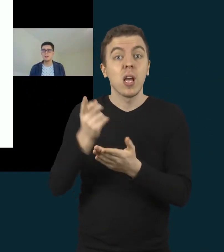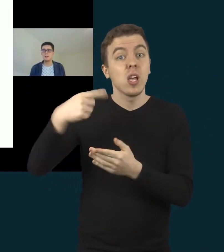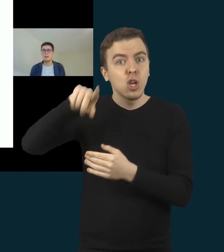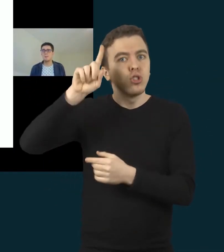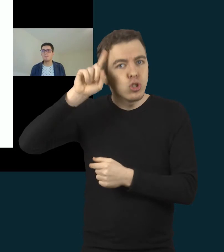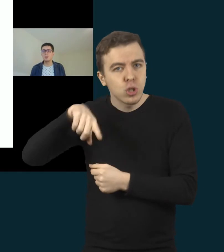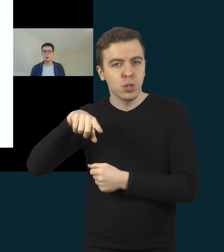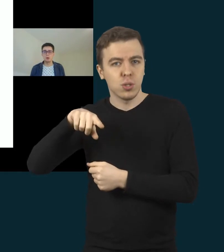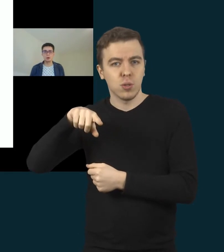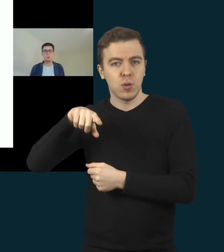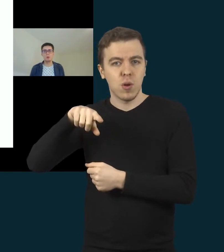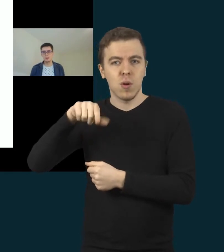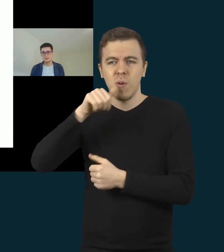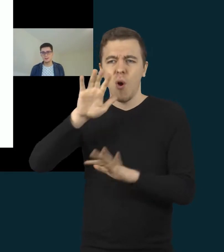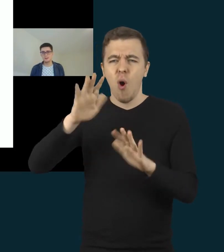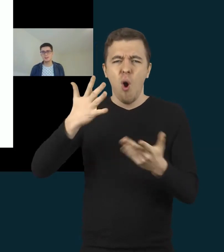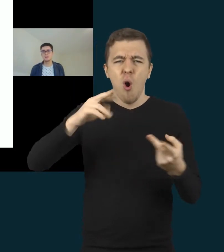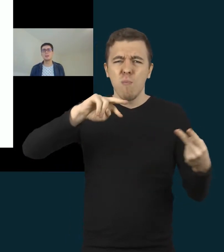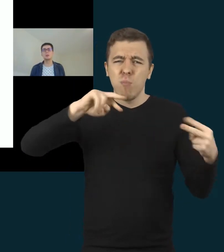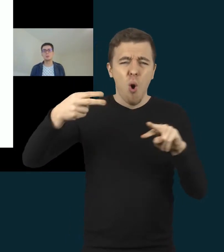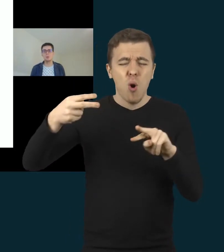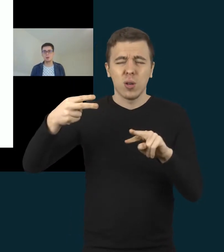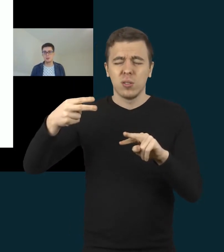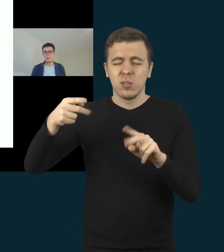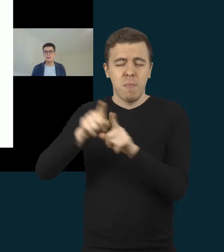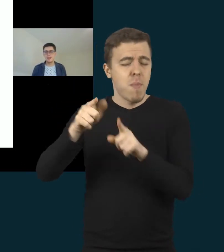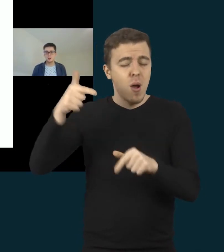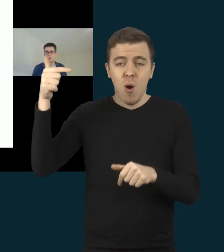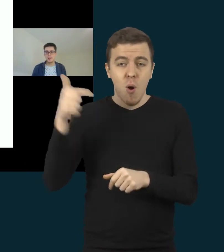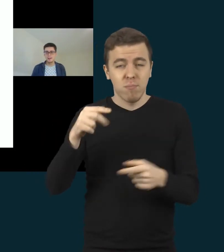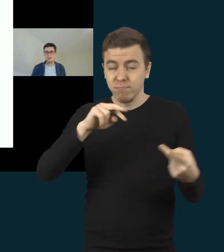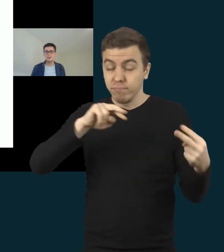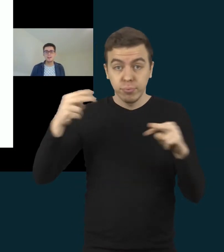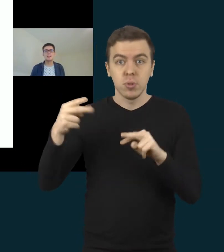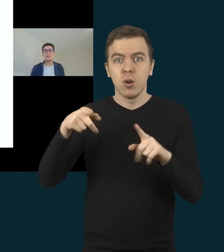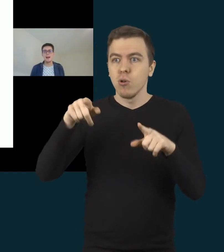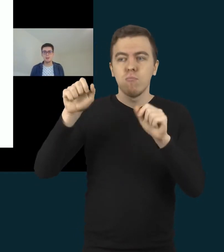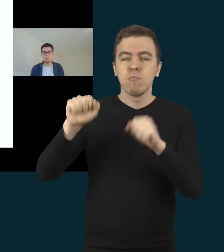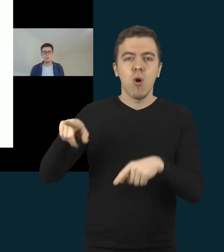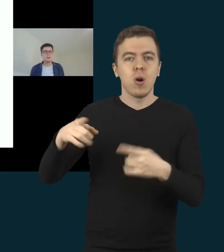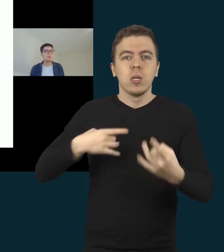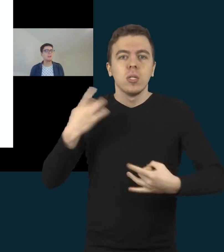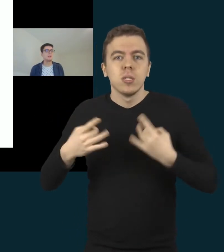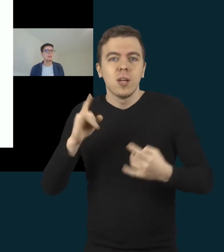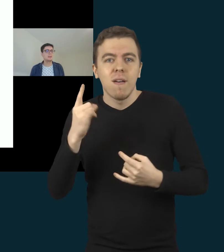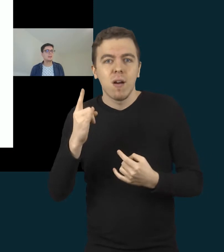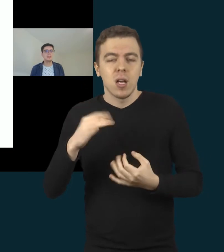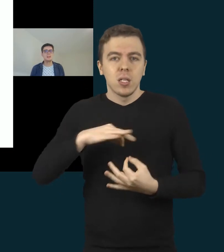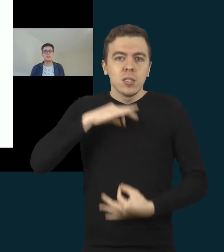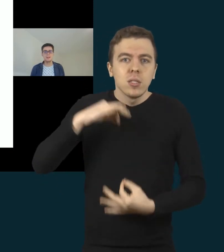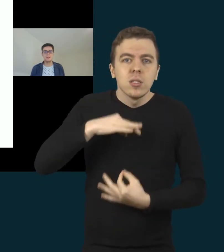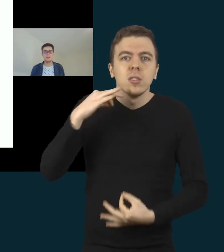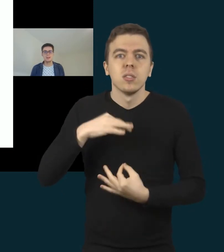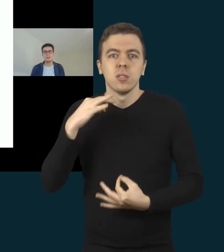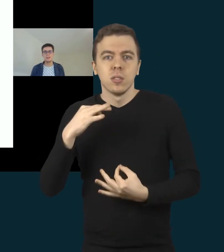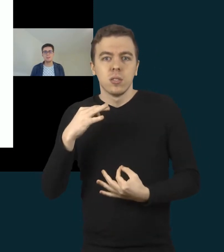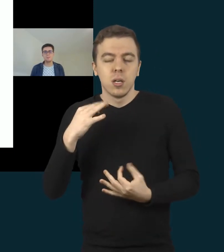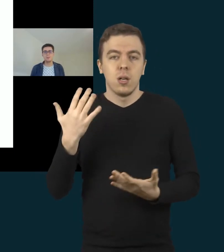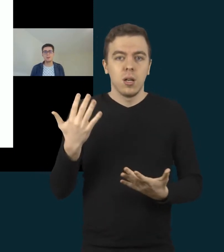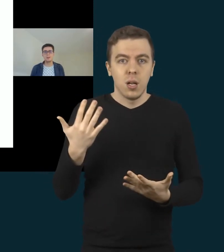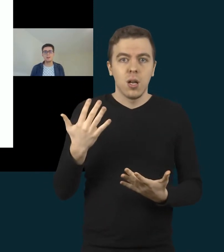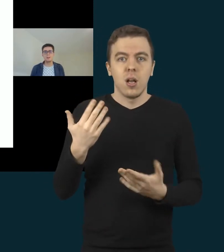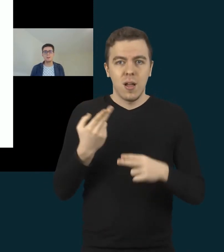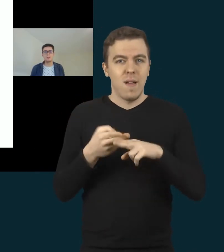kad bet koks pokytis, staigus pokytis gali sukelti didelį nerimą, didelį stresą. Ir